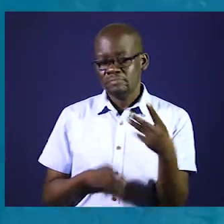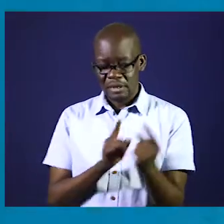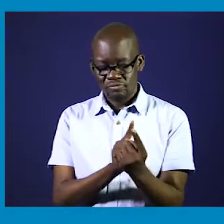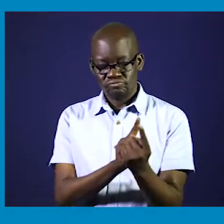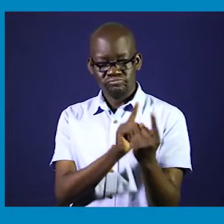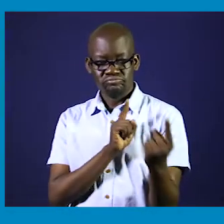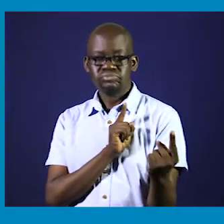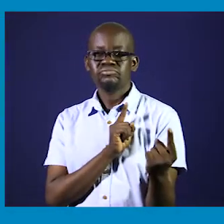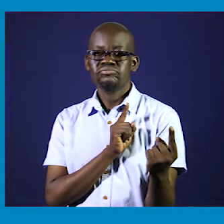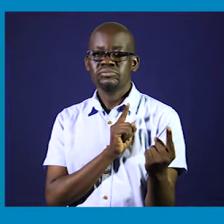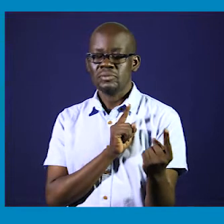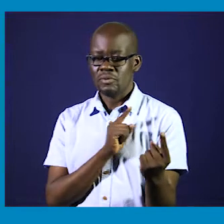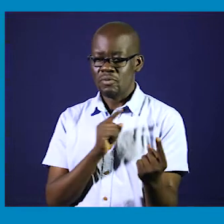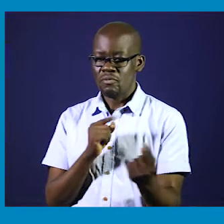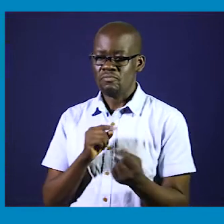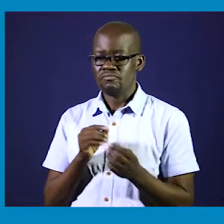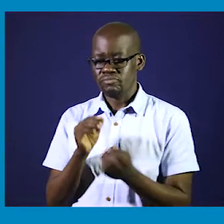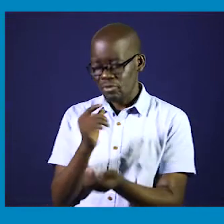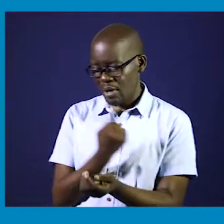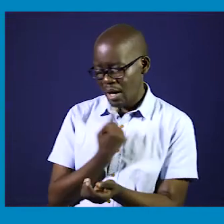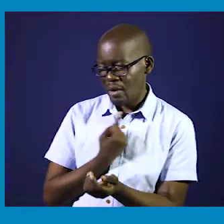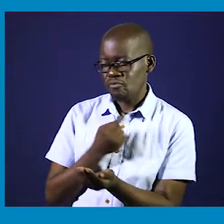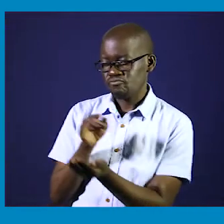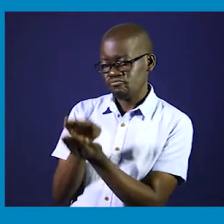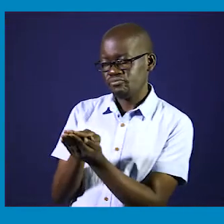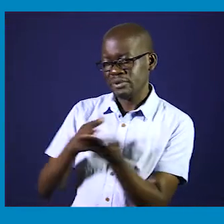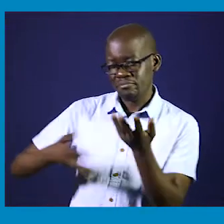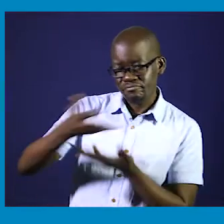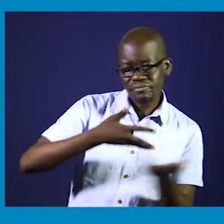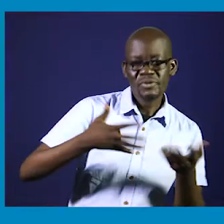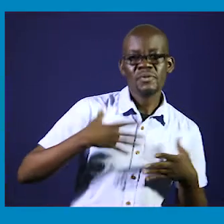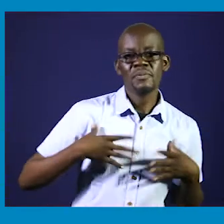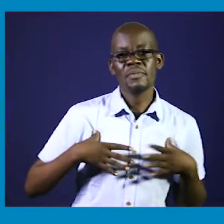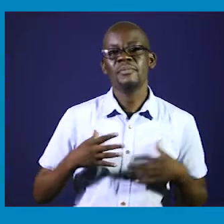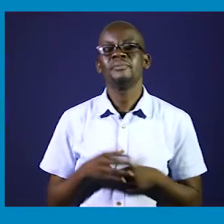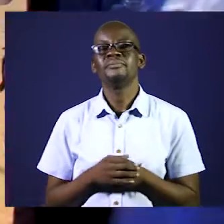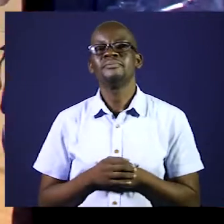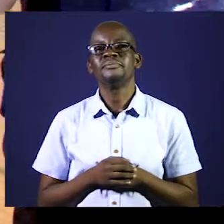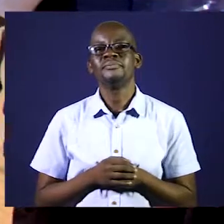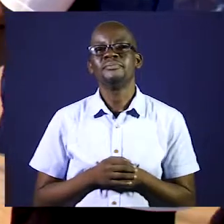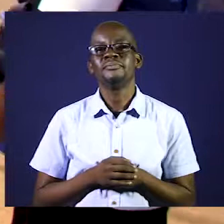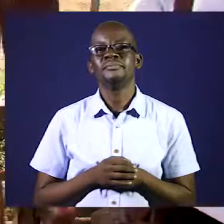kudumisha masafa ya kijami, mitamoja au zaidi, unapokuwa hatharani na vile vile kujitenga,